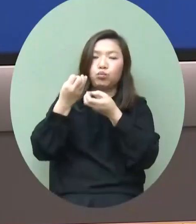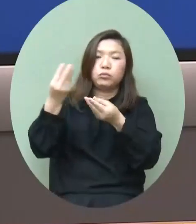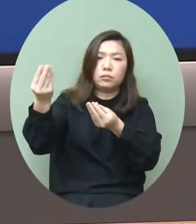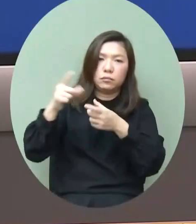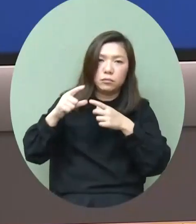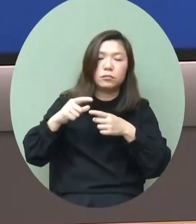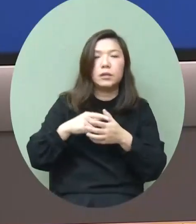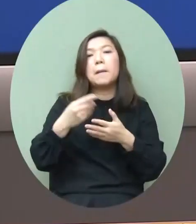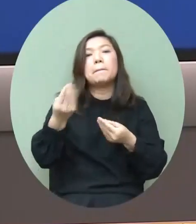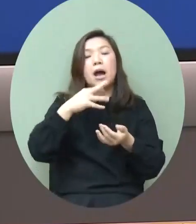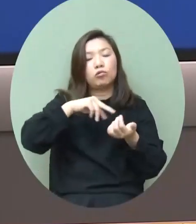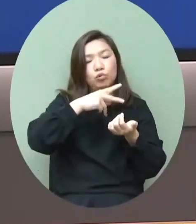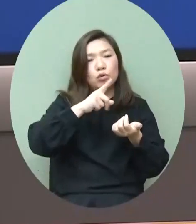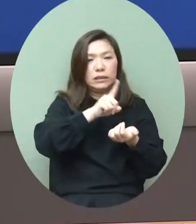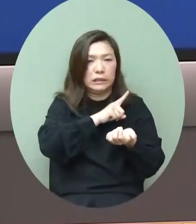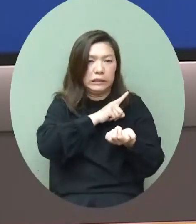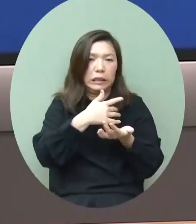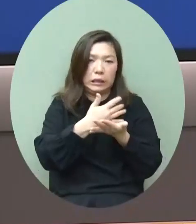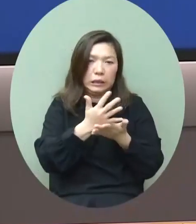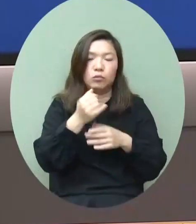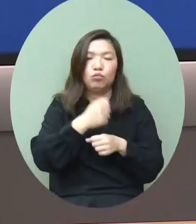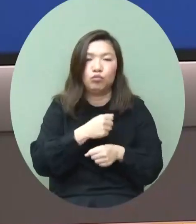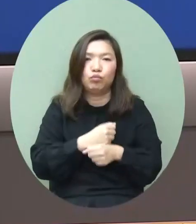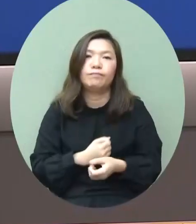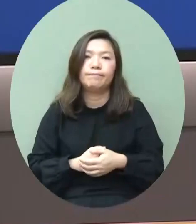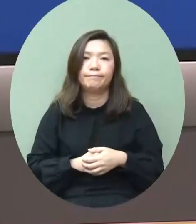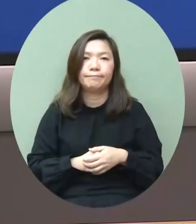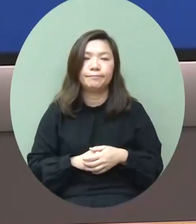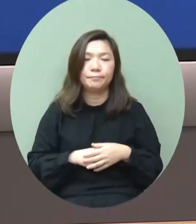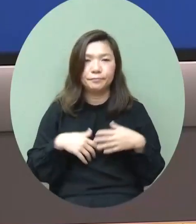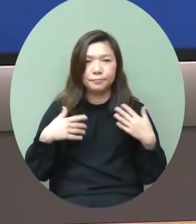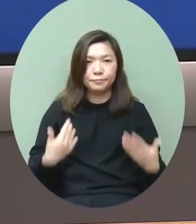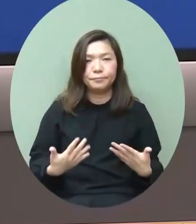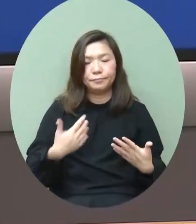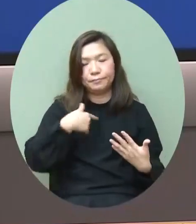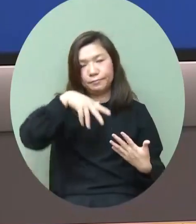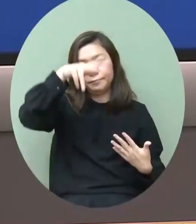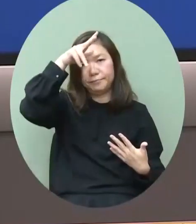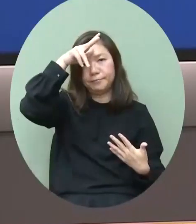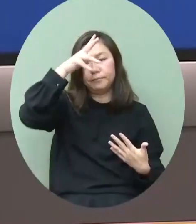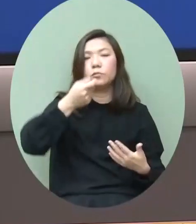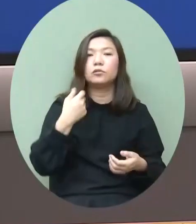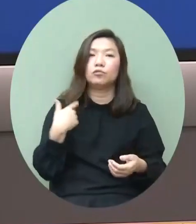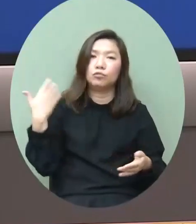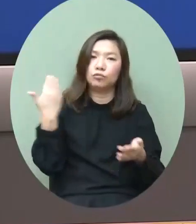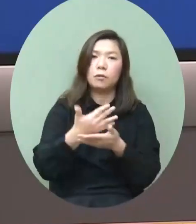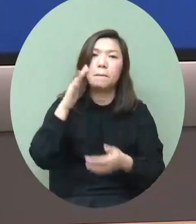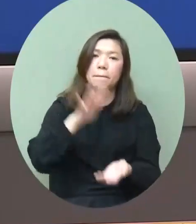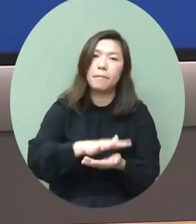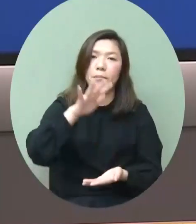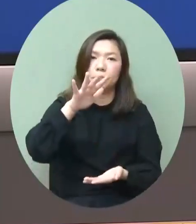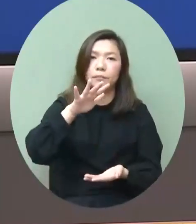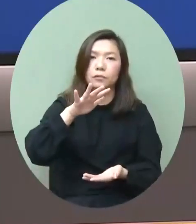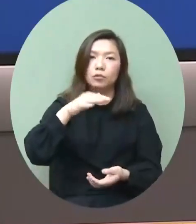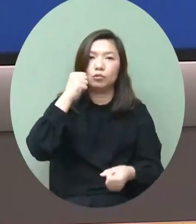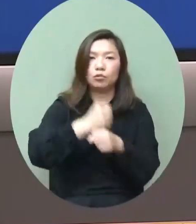而改善我們方方面面的工作但本屆特區政府在接近五年期間事實是